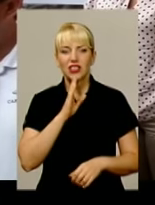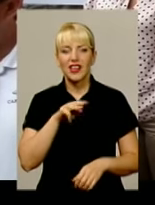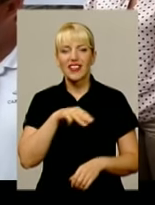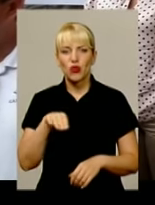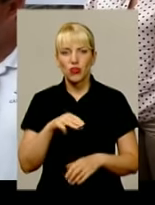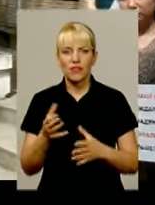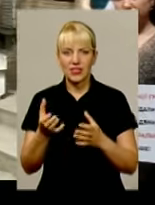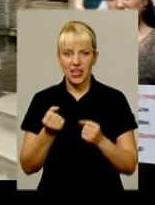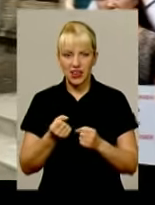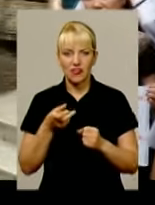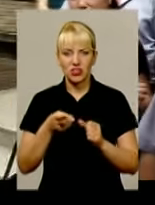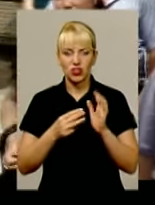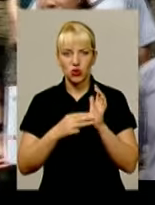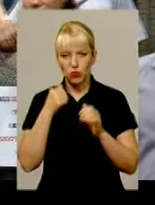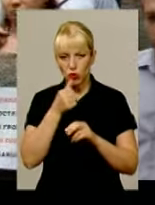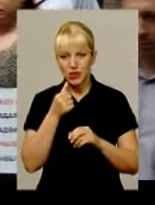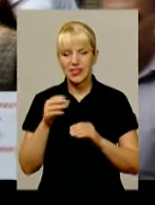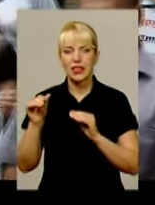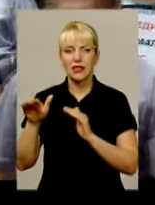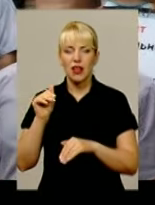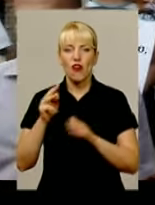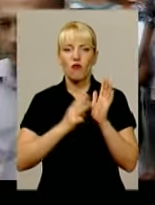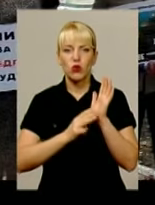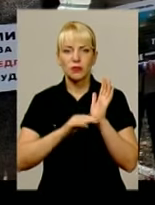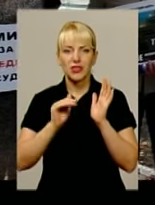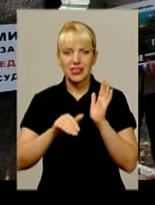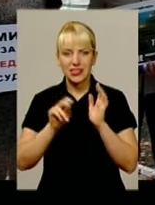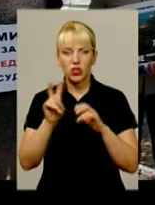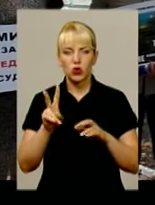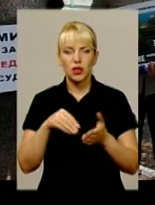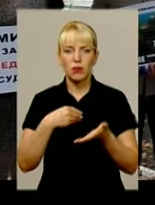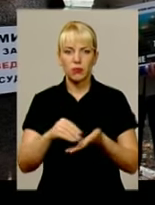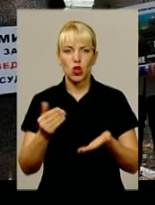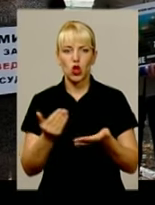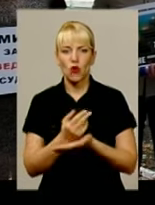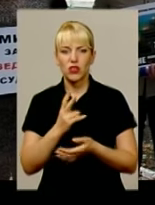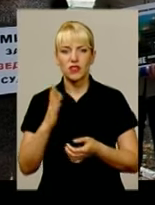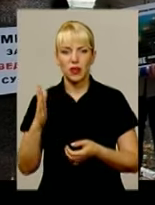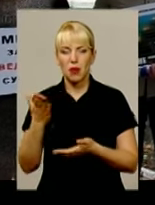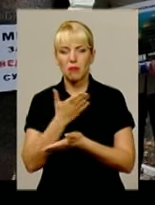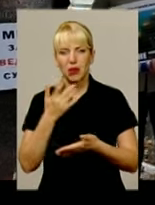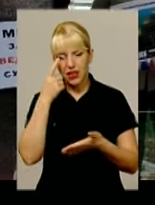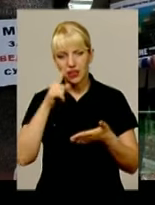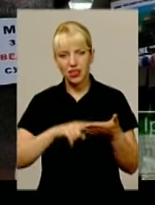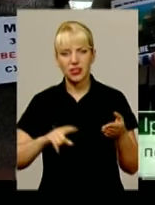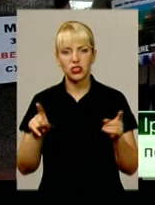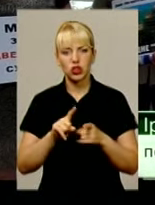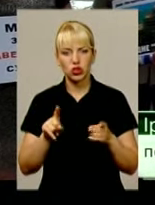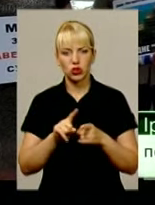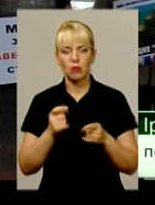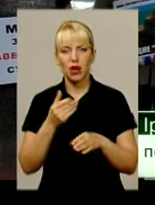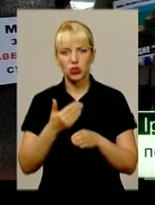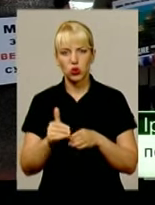іпотечний кредит у розмірі 80 тисяч доларів для придбання нового житла. Ми надіялись, що по чу-чуть і